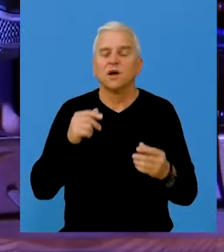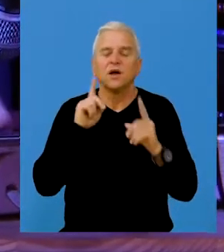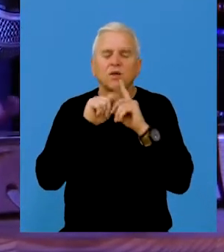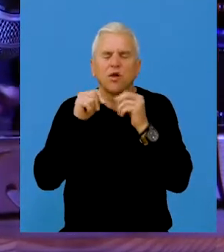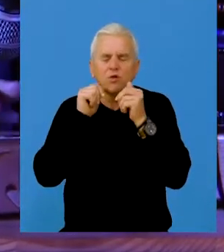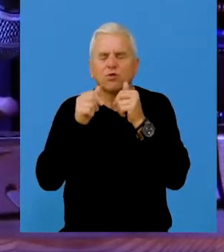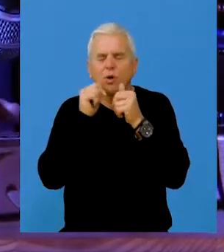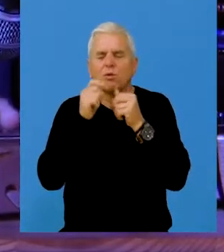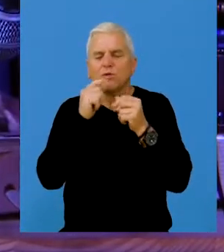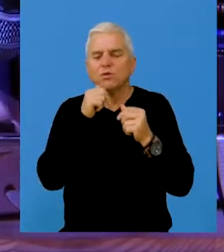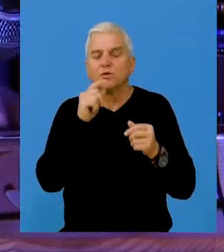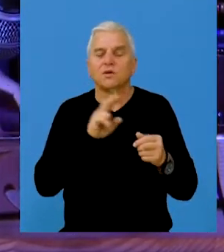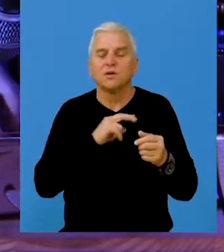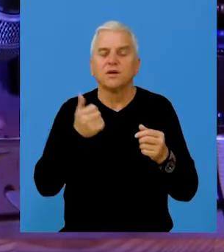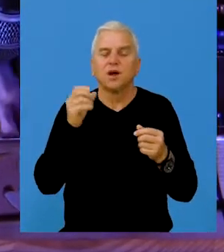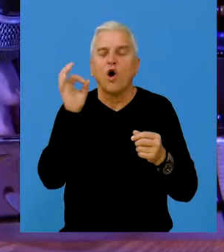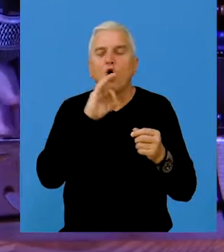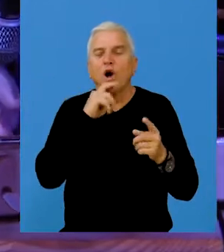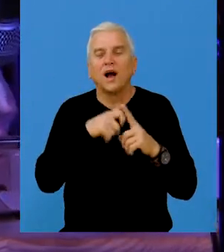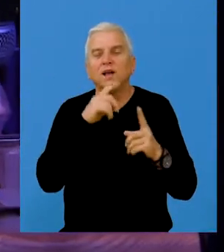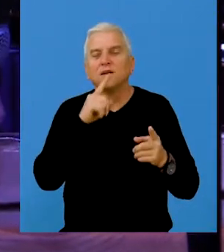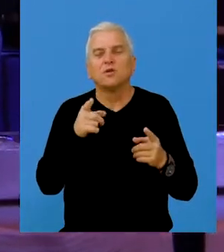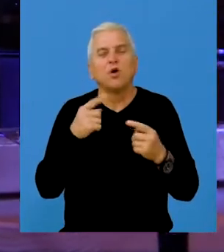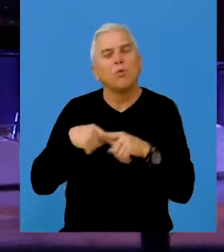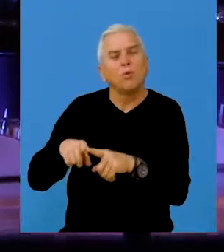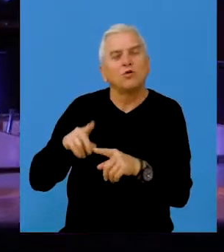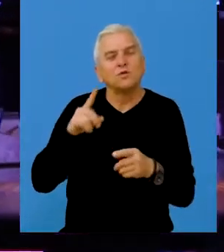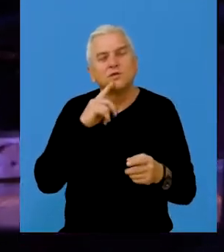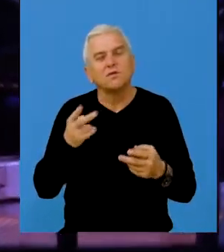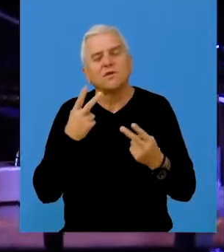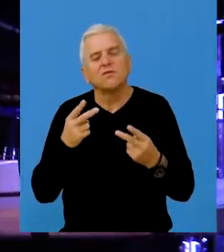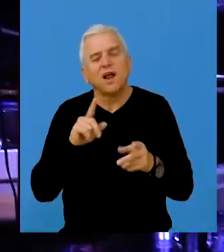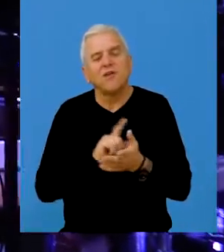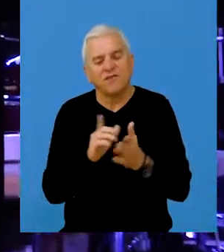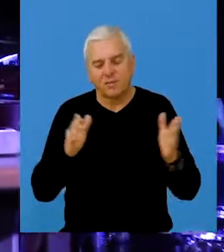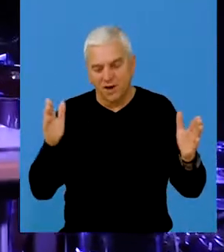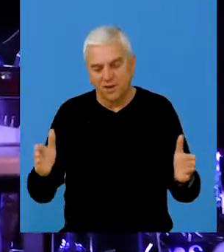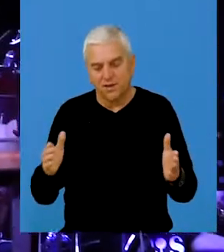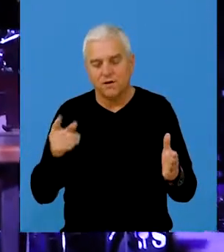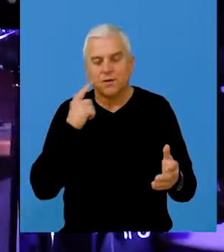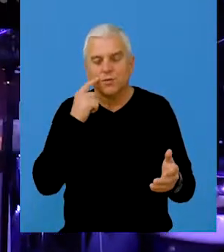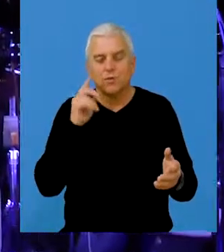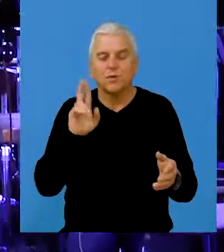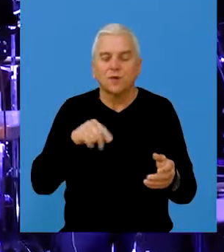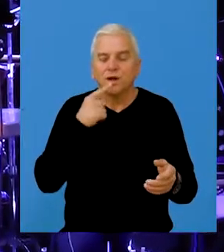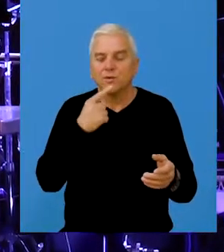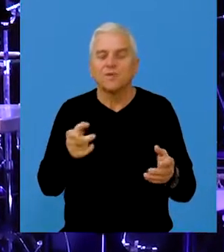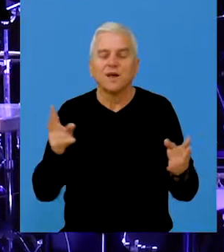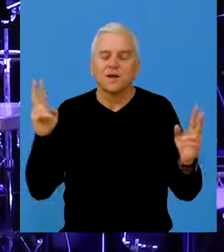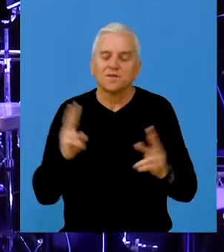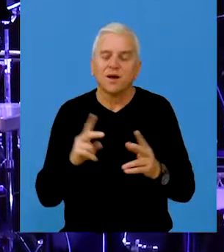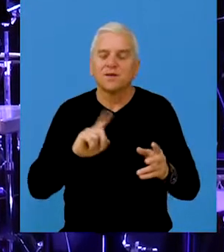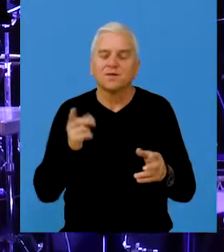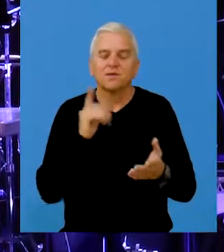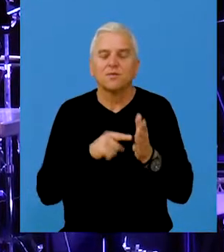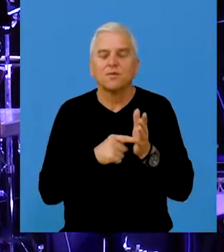Donosam tri vrste drombulje i jednu vrstu okarine. Pošto je bilo vreme dosta ograničeno, pokušao sam